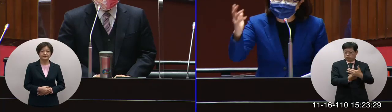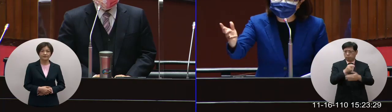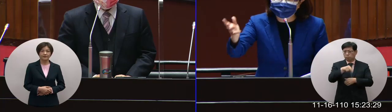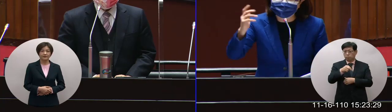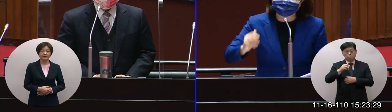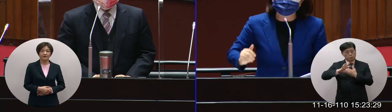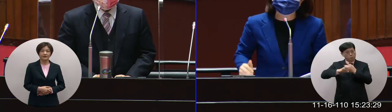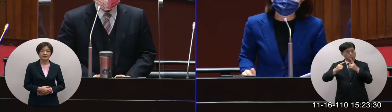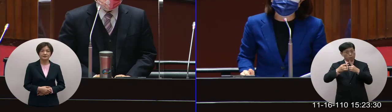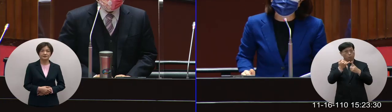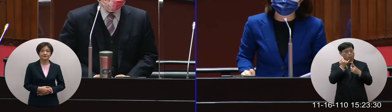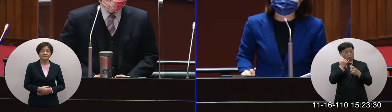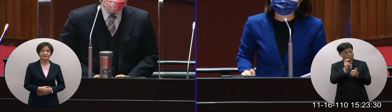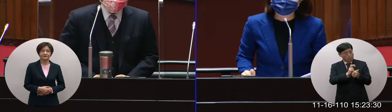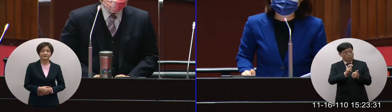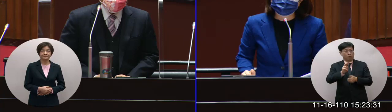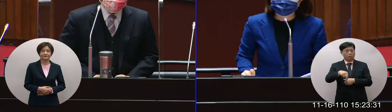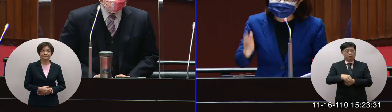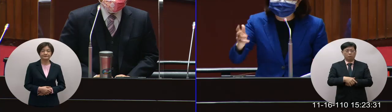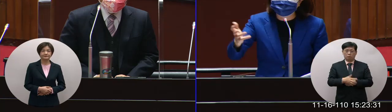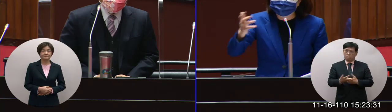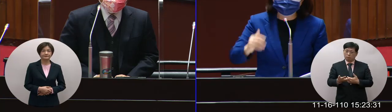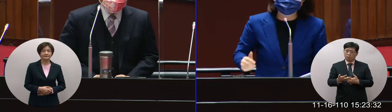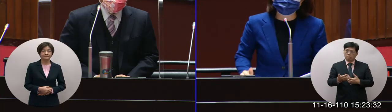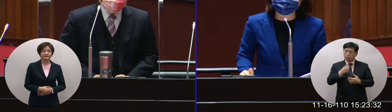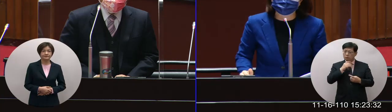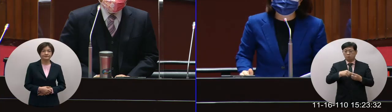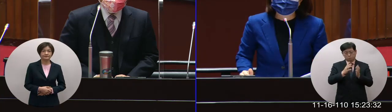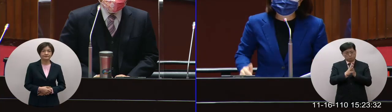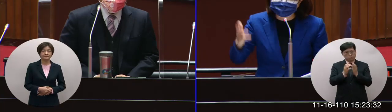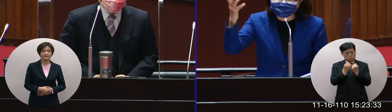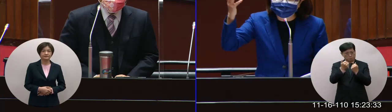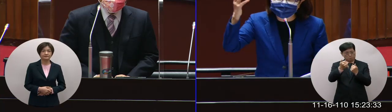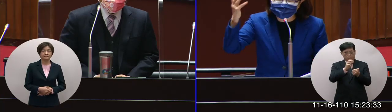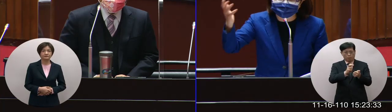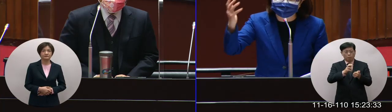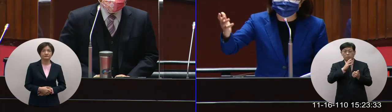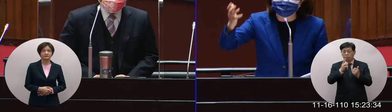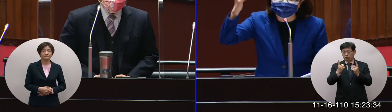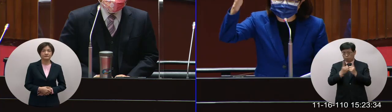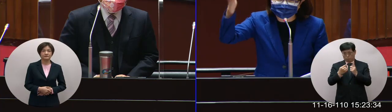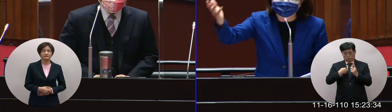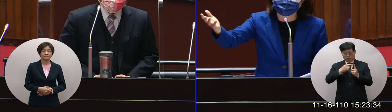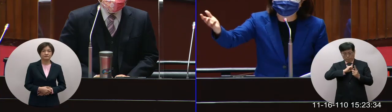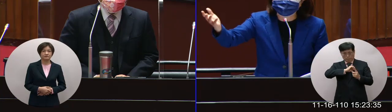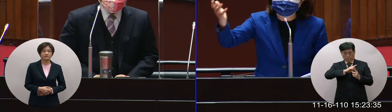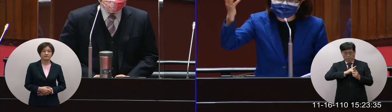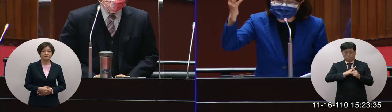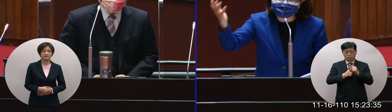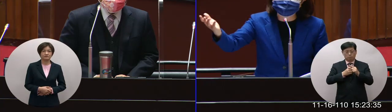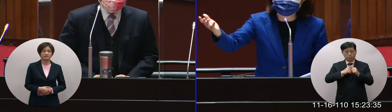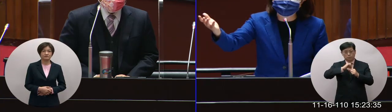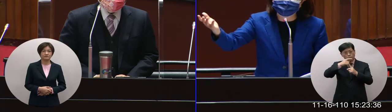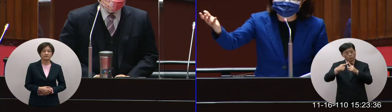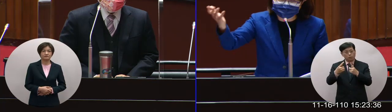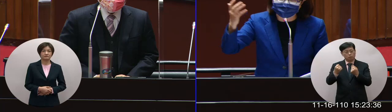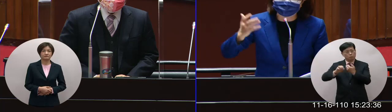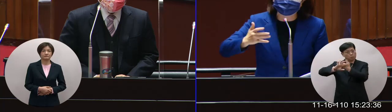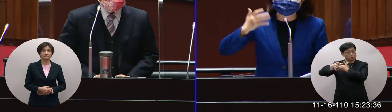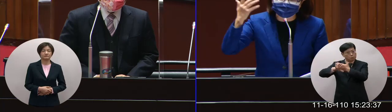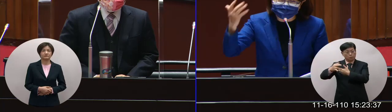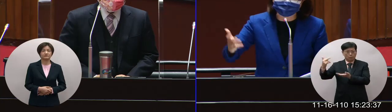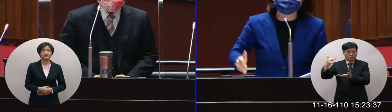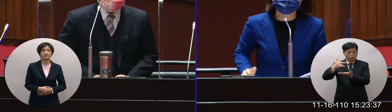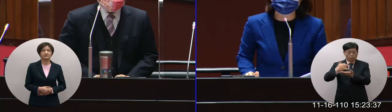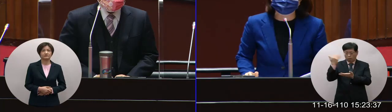連外國人都可以這樣照顧這個人道都照顧了那我們今天對於自己的國人在海外就因為這樣的關係